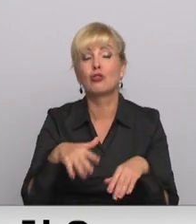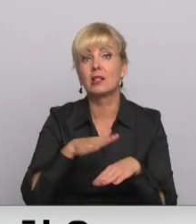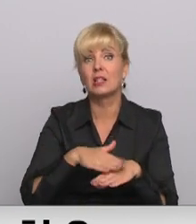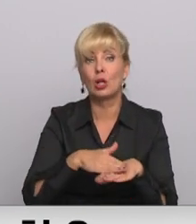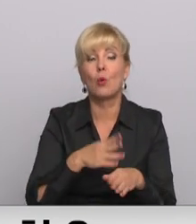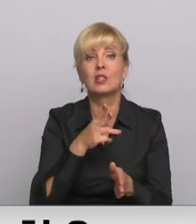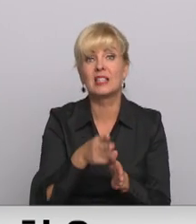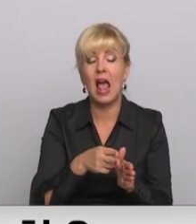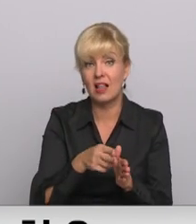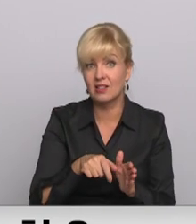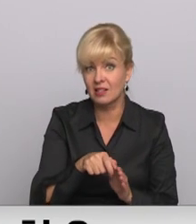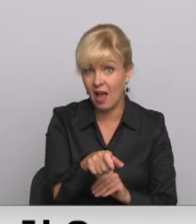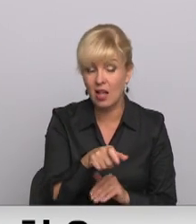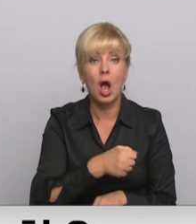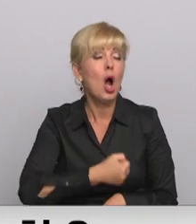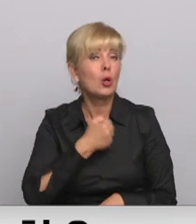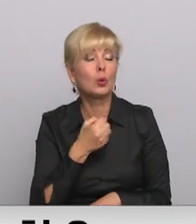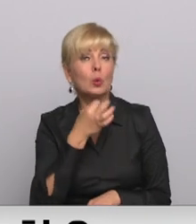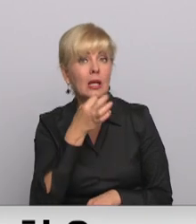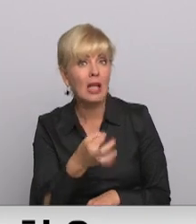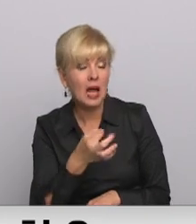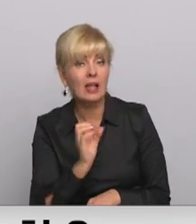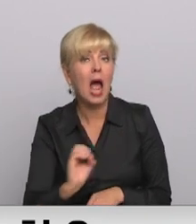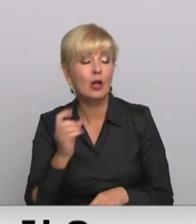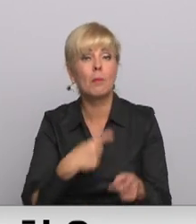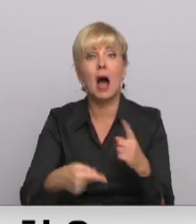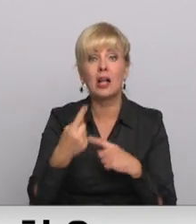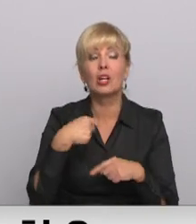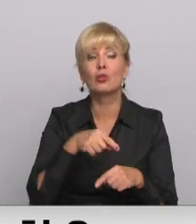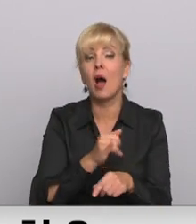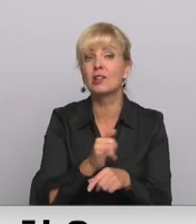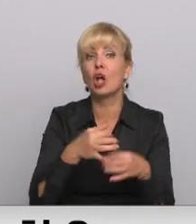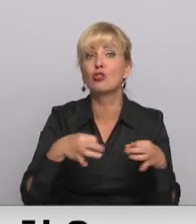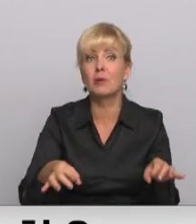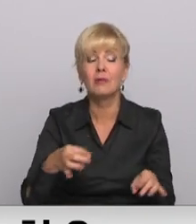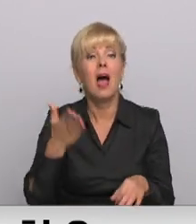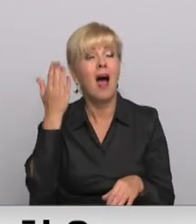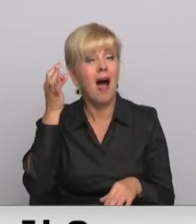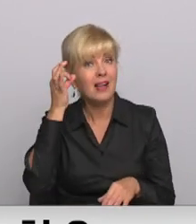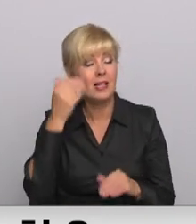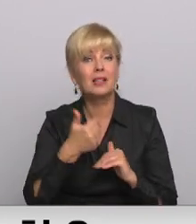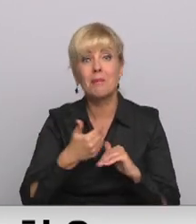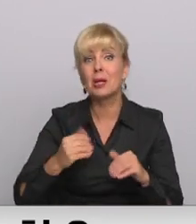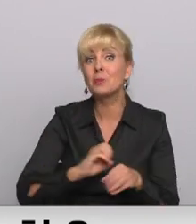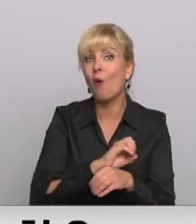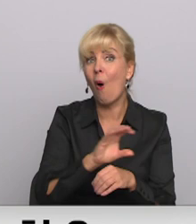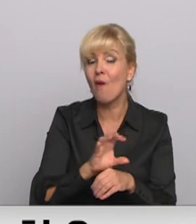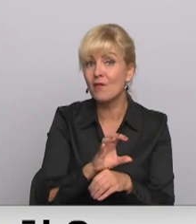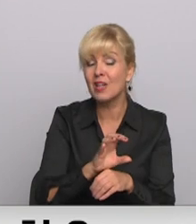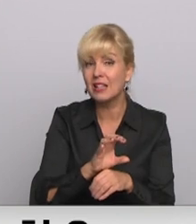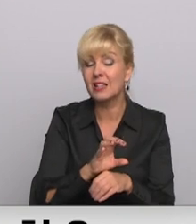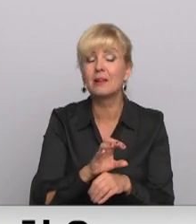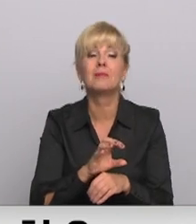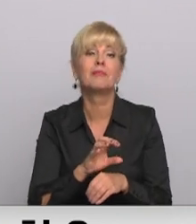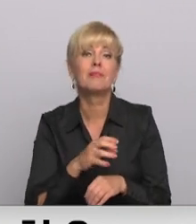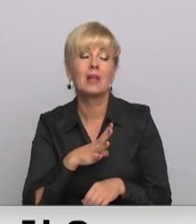dzelceļu. Šobrīd grūti prognozēt vai un kad Eiropa atgriezīsies tā ceļošanas brīvība, kādu mēs pazināpjams COVID-19 pandēmijas. Es